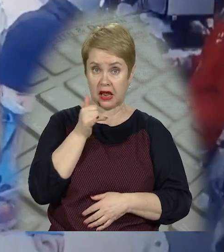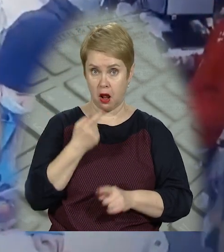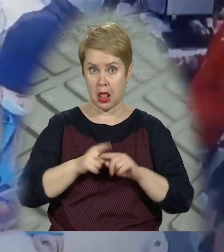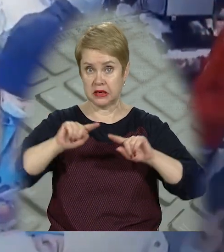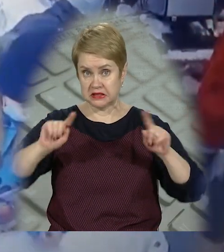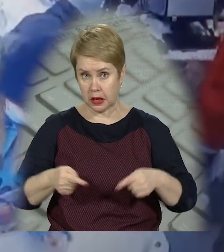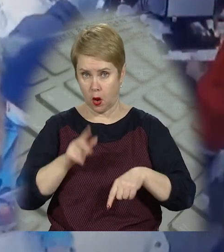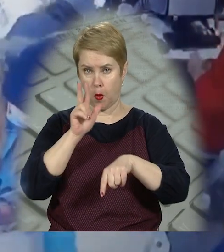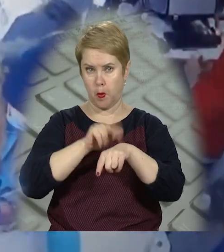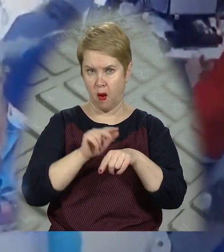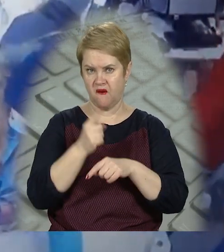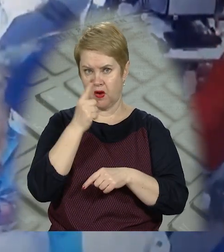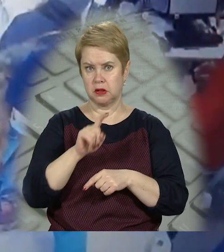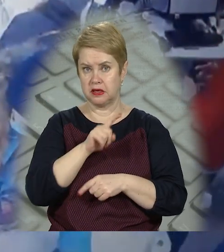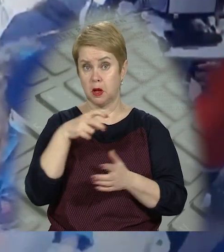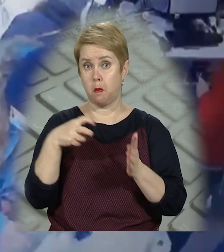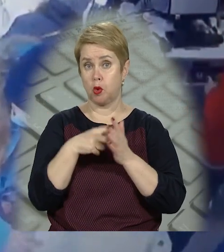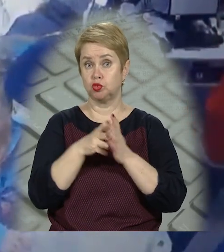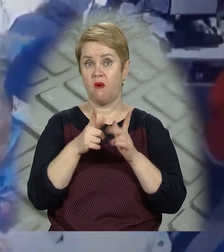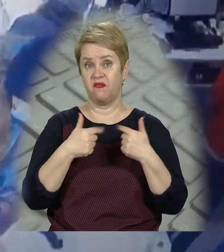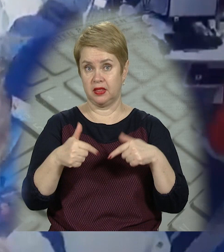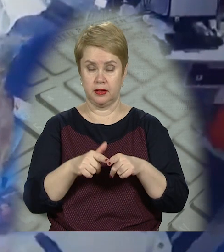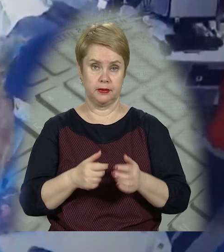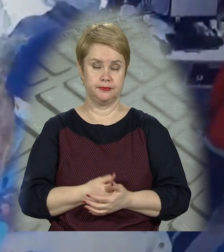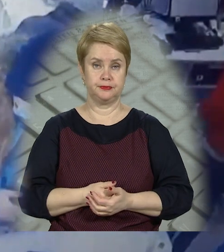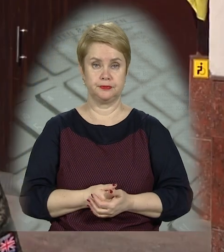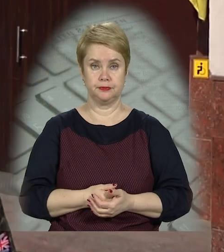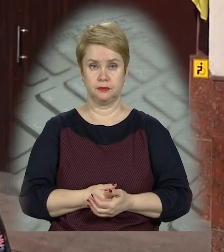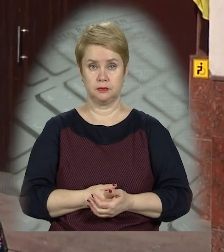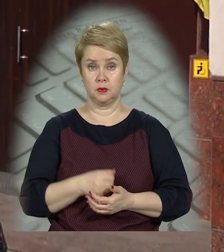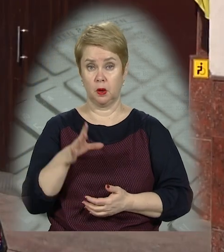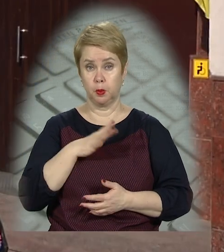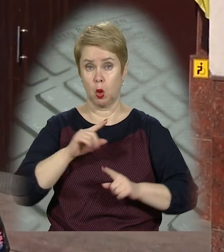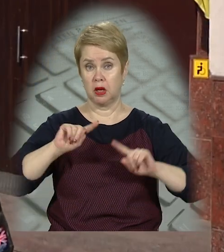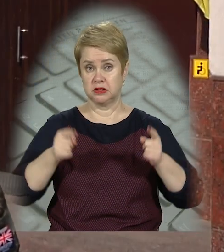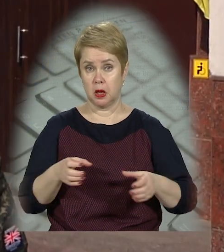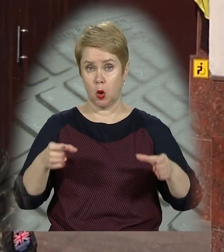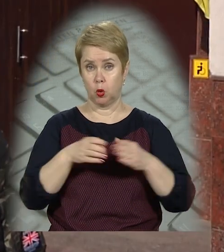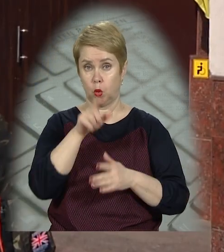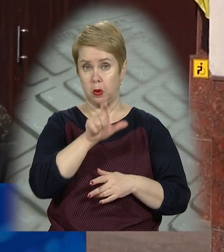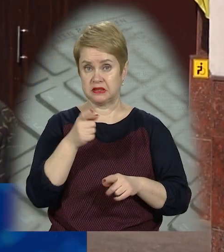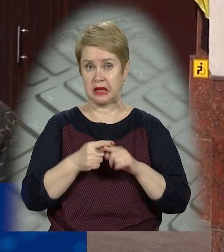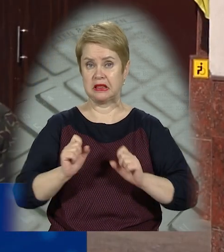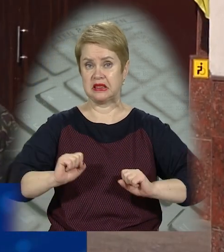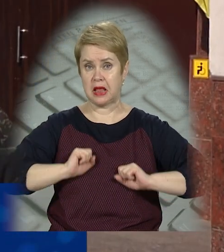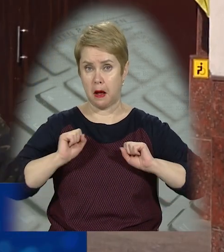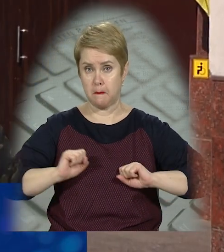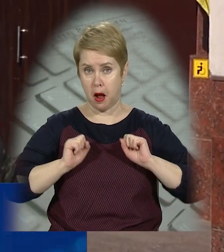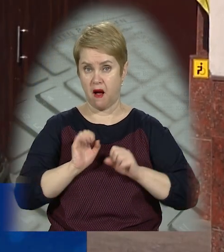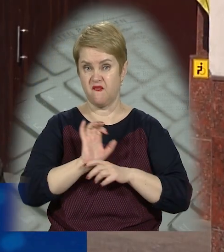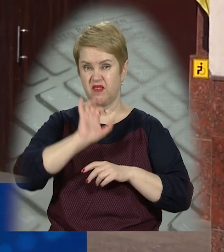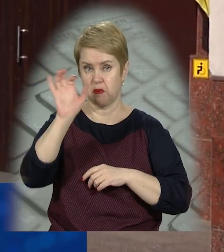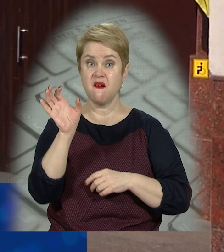Їх затримали правоохоронці в одному із поштових відділень. Була затримана група осіб, які намагалися